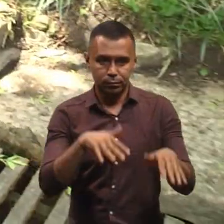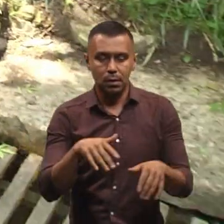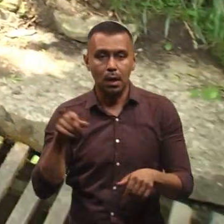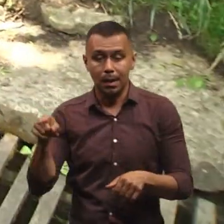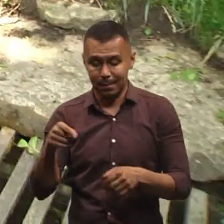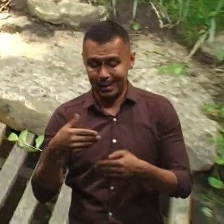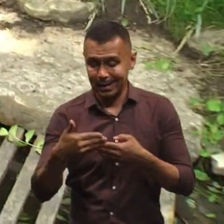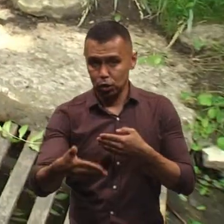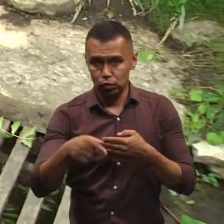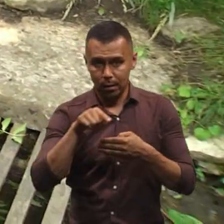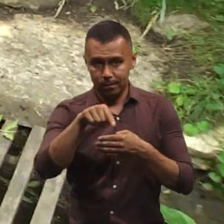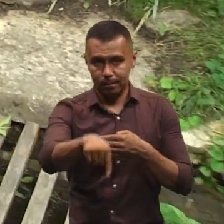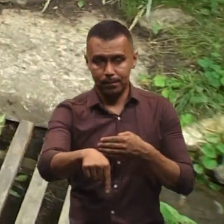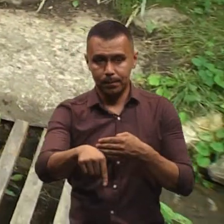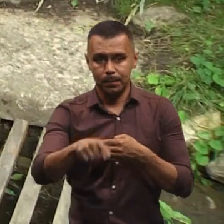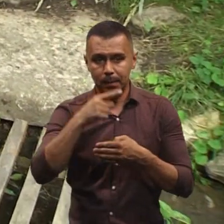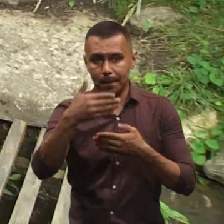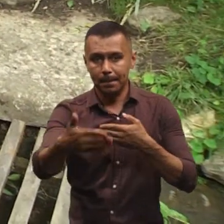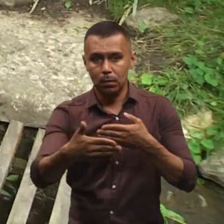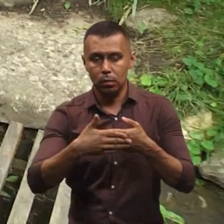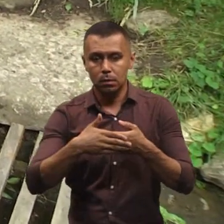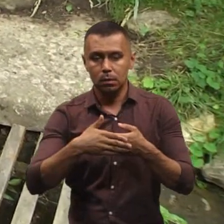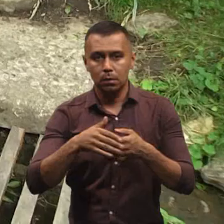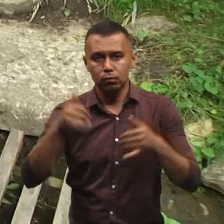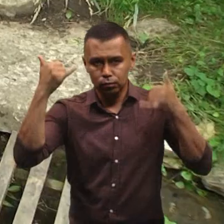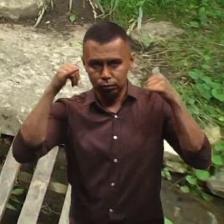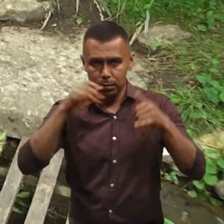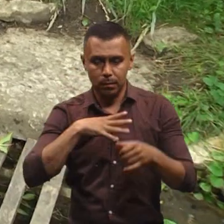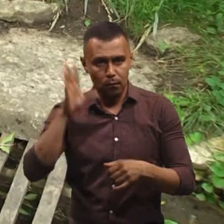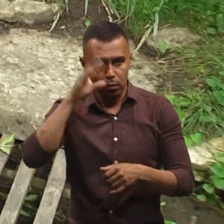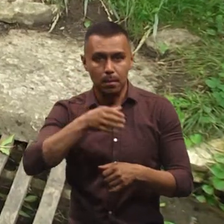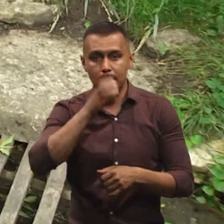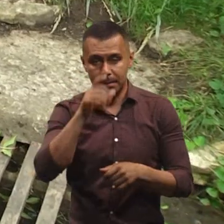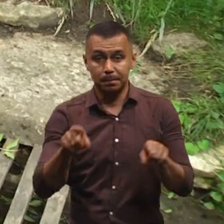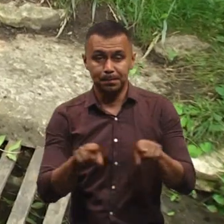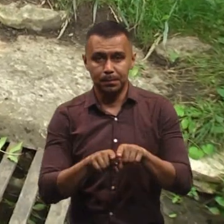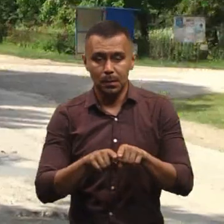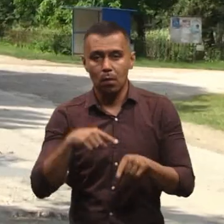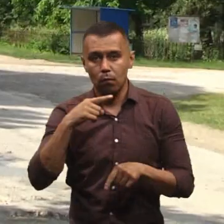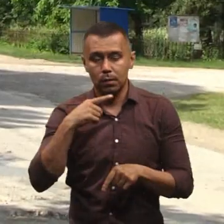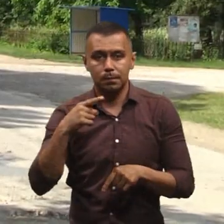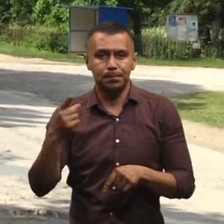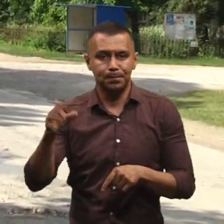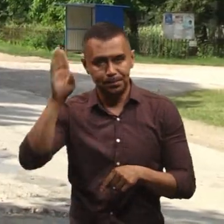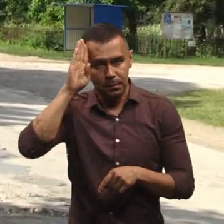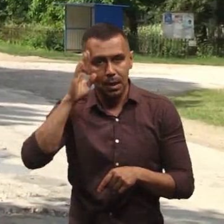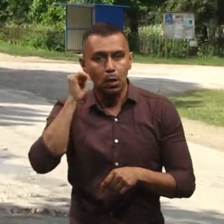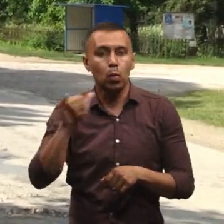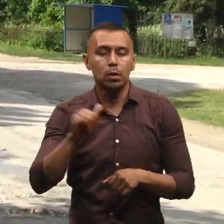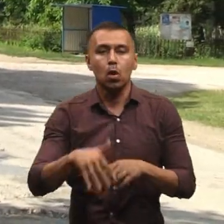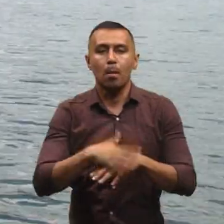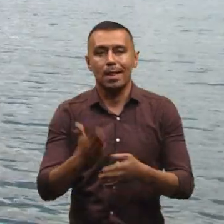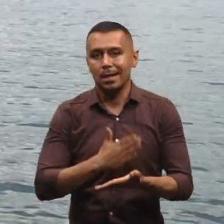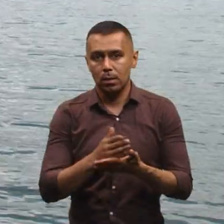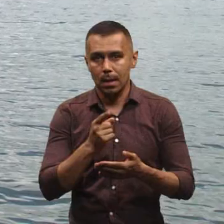і там нижче. Ось тут підходить і худоба напувалася колись водою. За словами Сергія Толстіхіна, Старушицька громада, яка